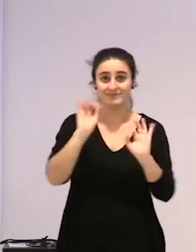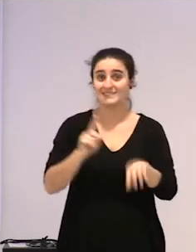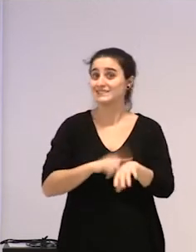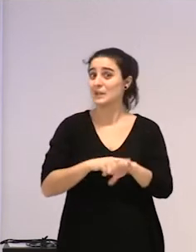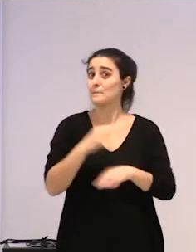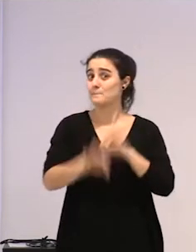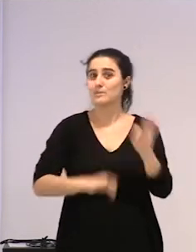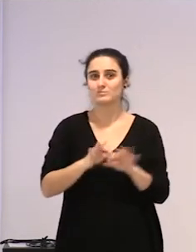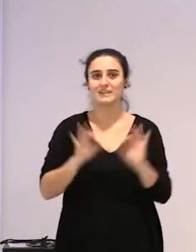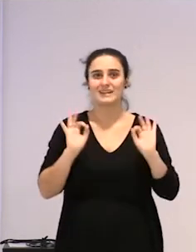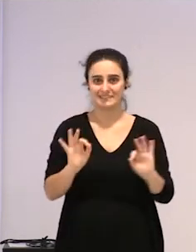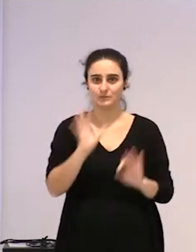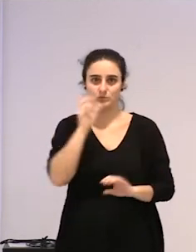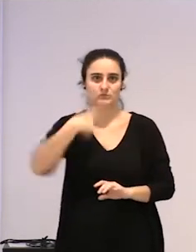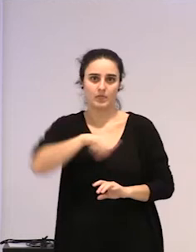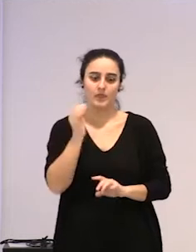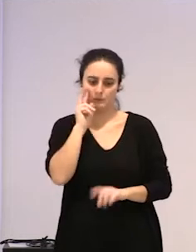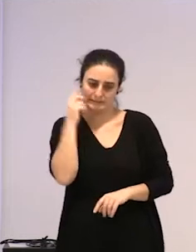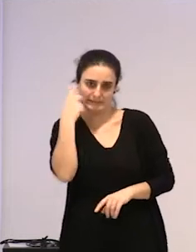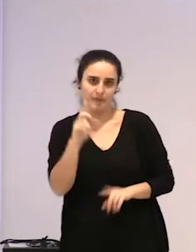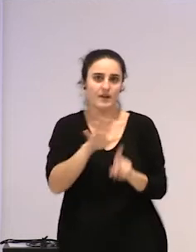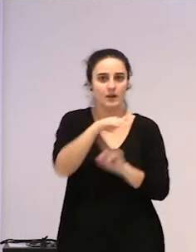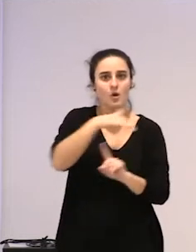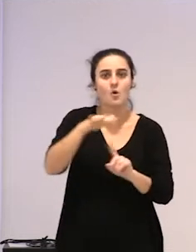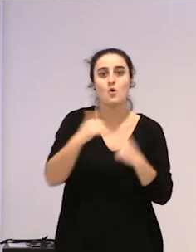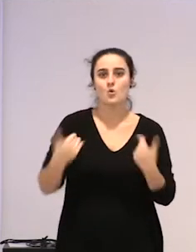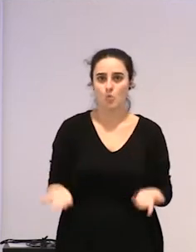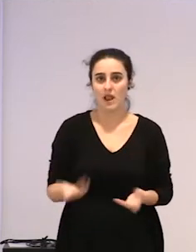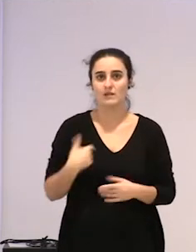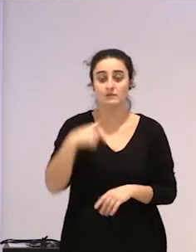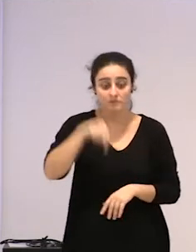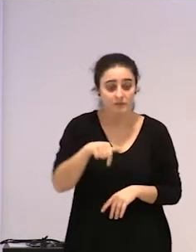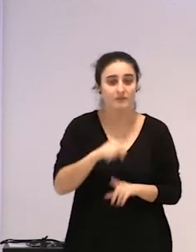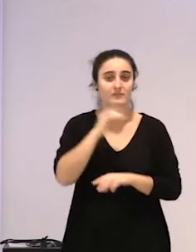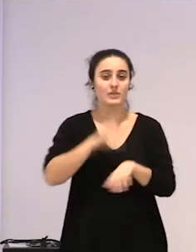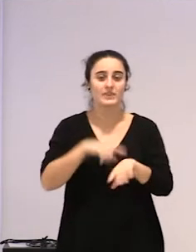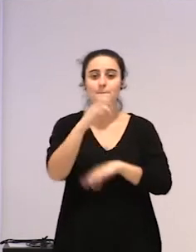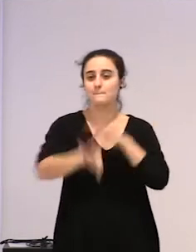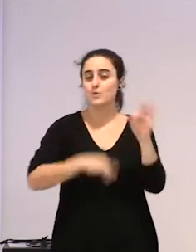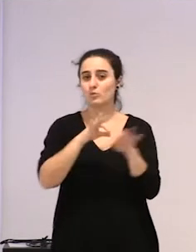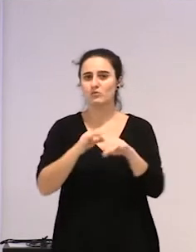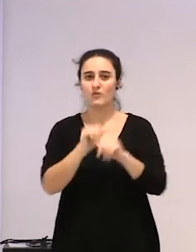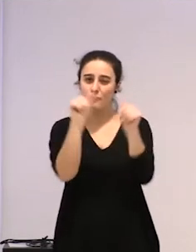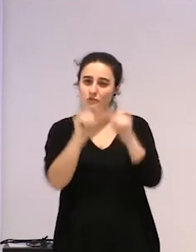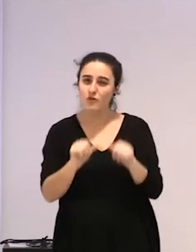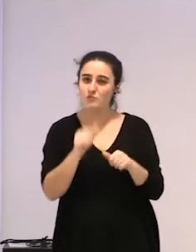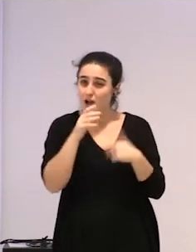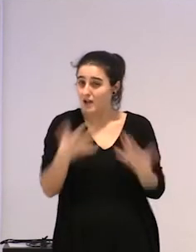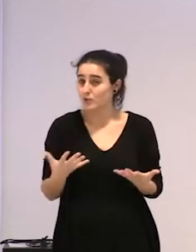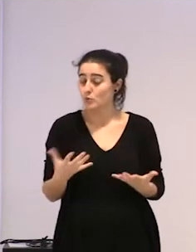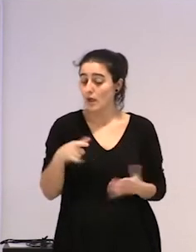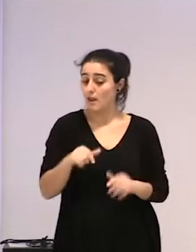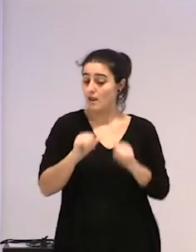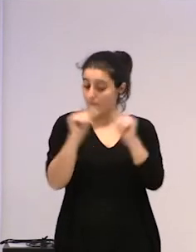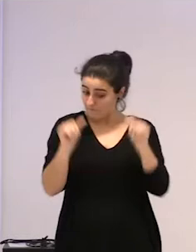orko katu behar dugu, eta, gaur egun, daukagun, denbora antolatzeko modua, modu horrek, erantzuten dio,